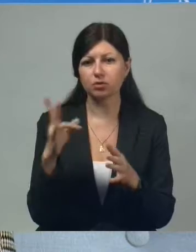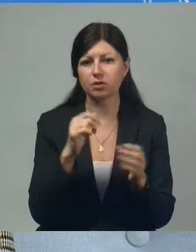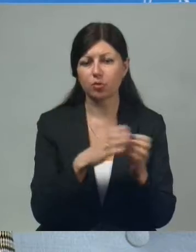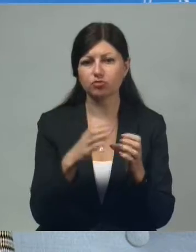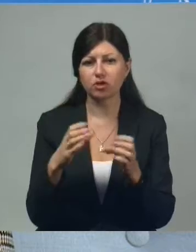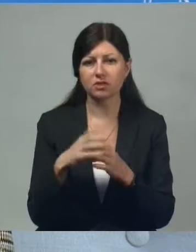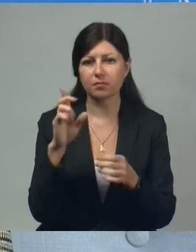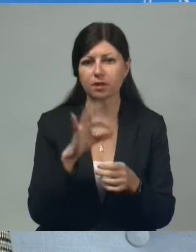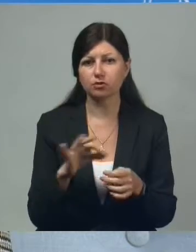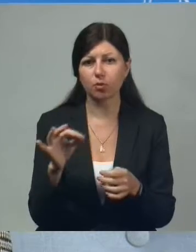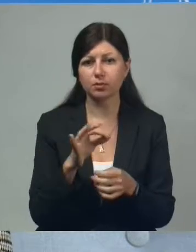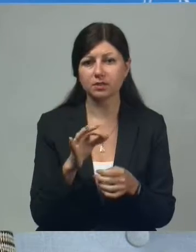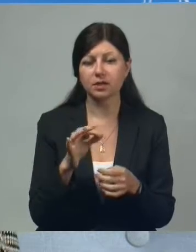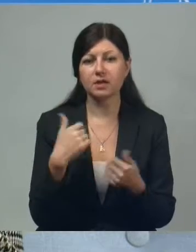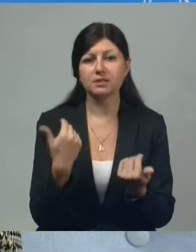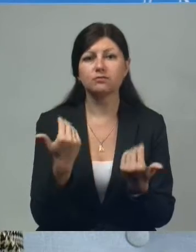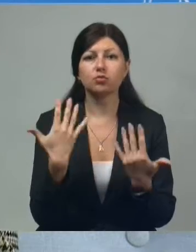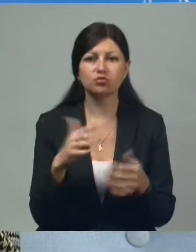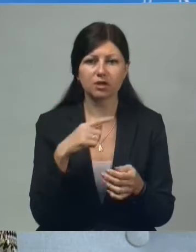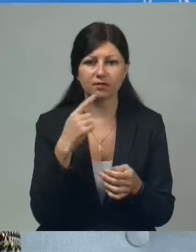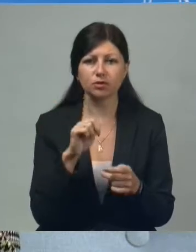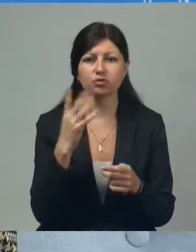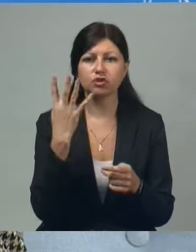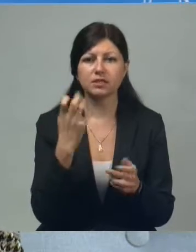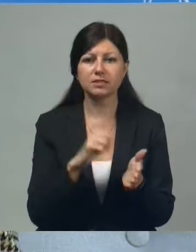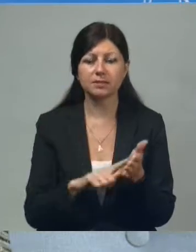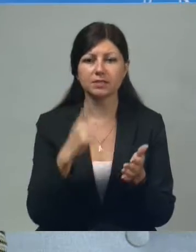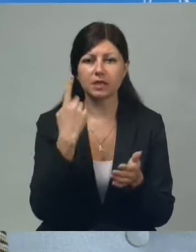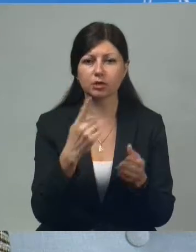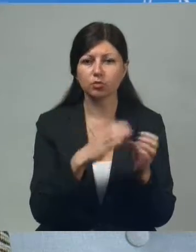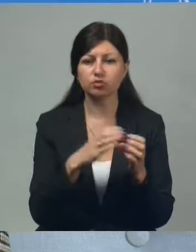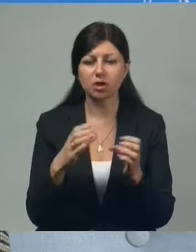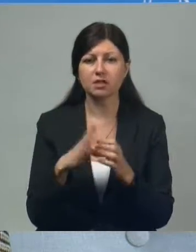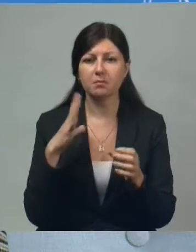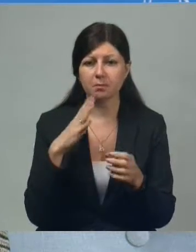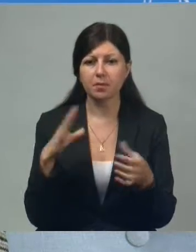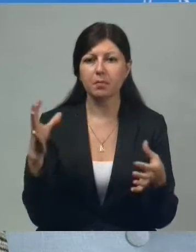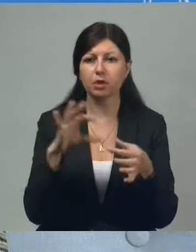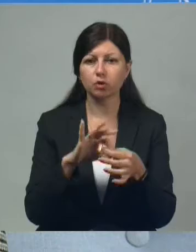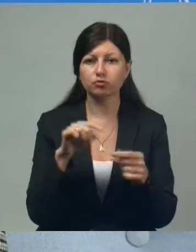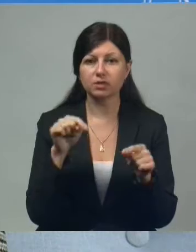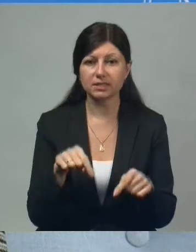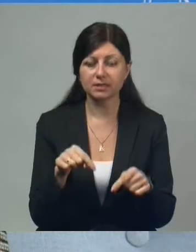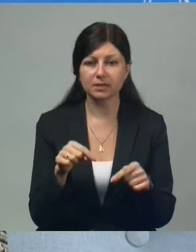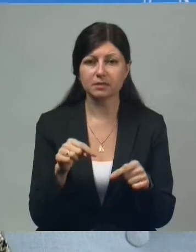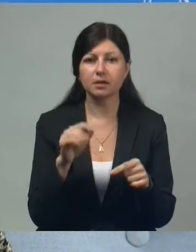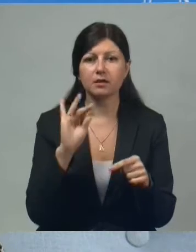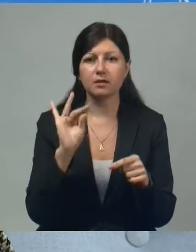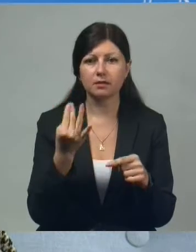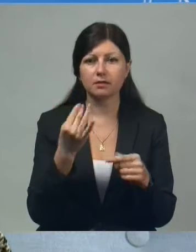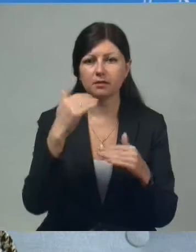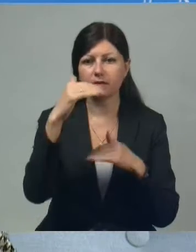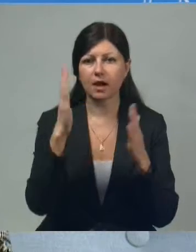Белгородской области. Я сегодня уже говорила, что 471 участок был подключен здесь и картинки,